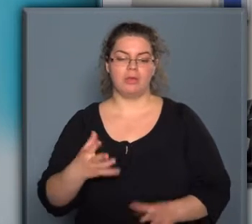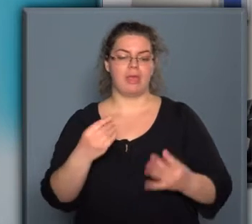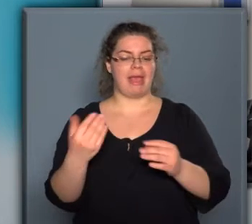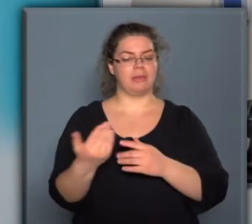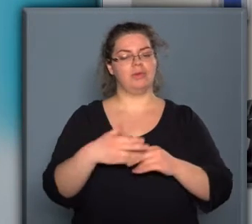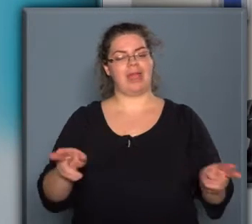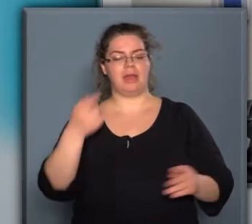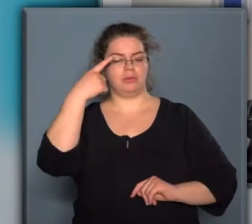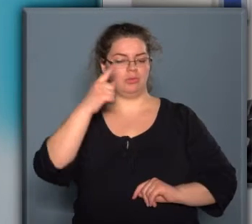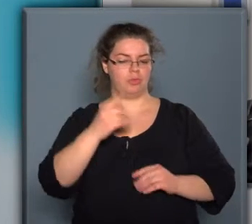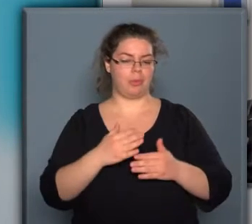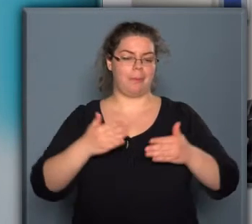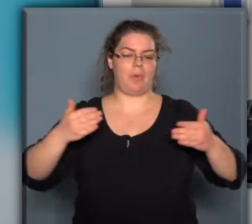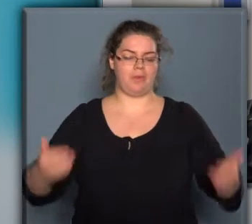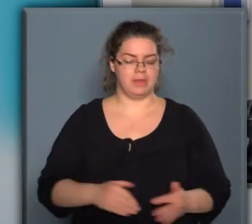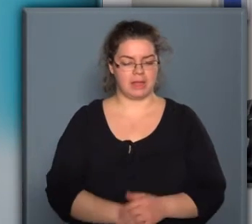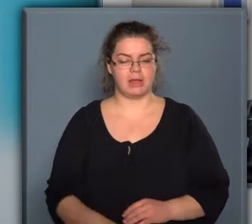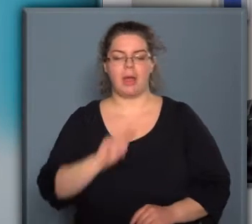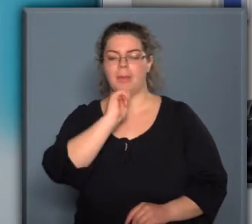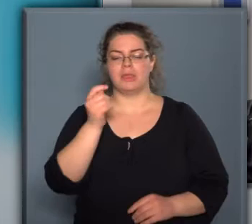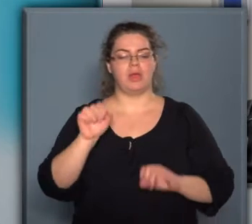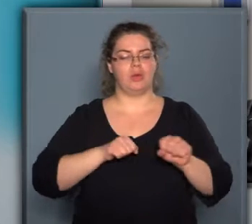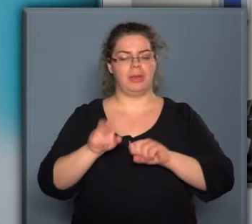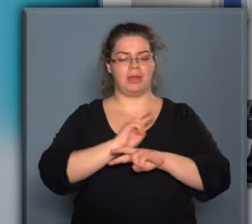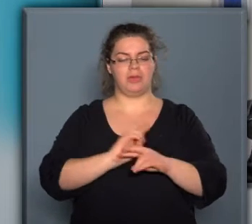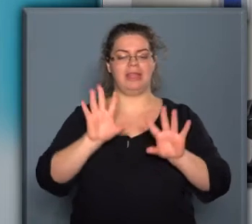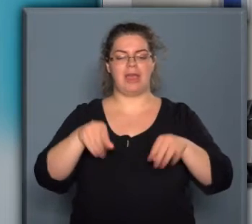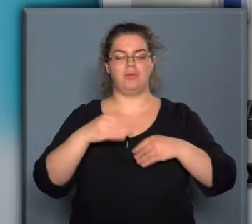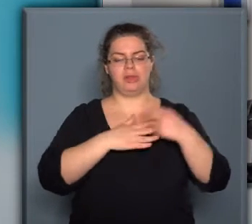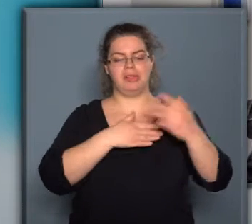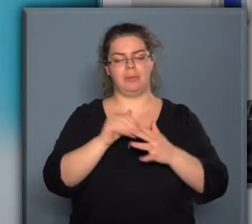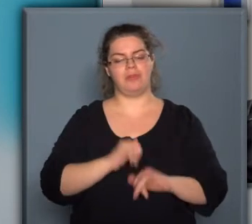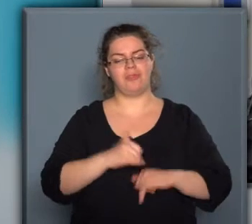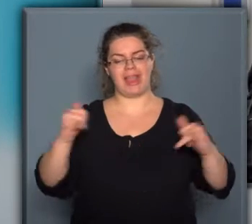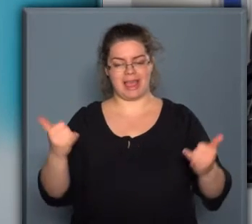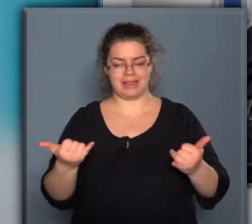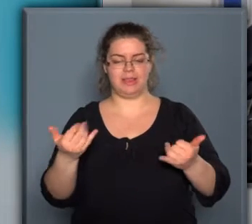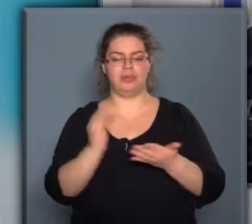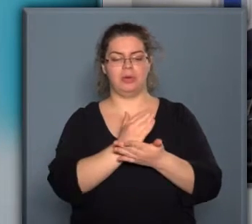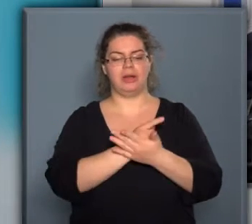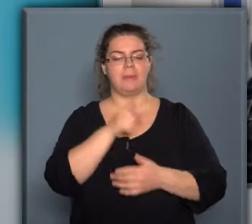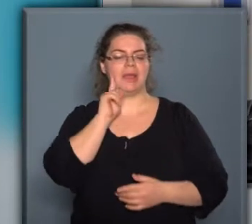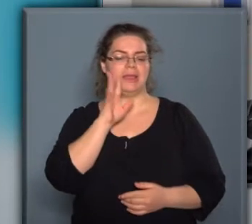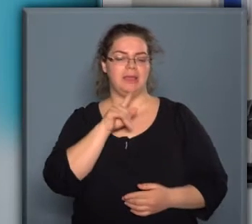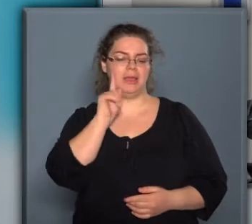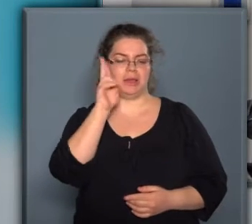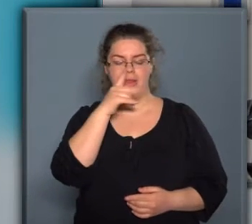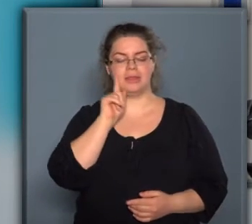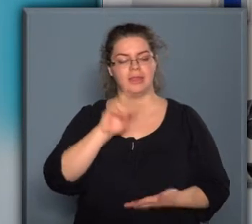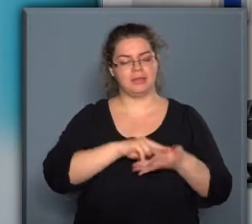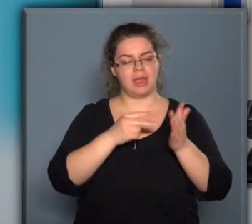eszköztárat tudjuk bővíteni. A magyar kormánynak van egy elfogadott iparkfejlesztési programja, Irinyi Terv nevet viseli.